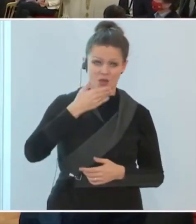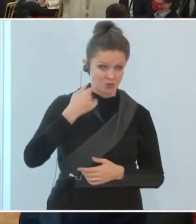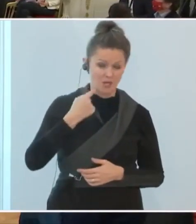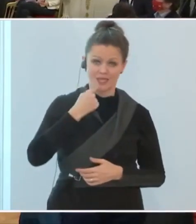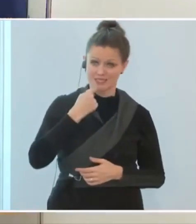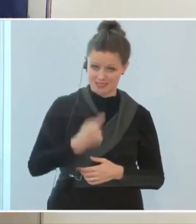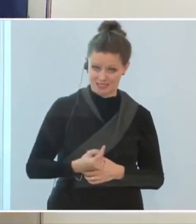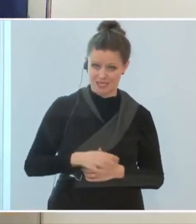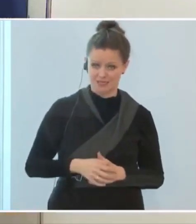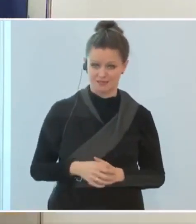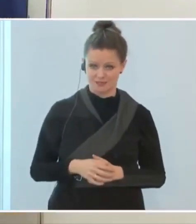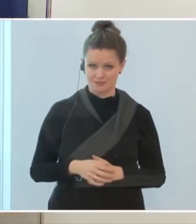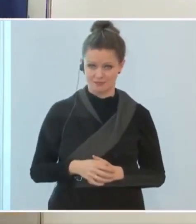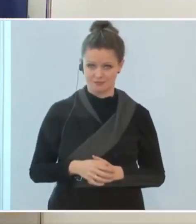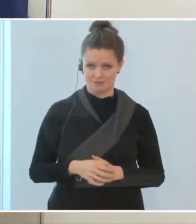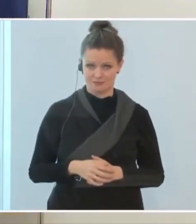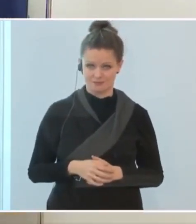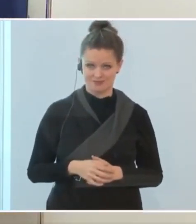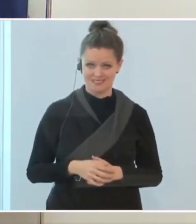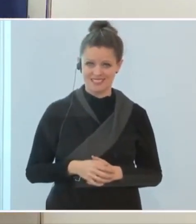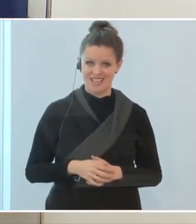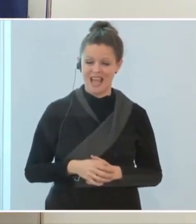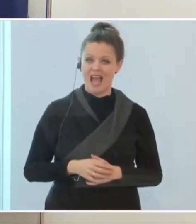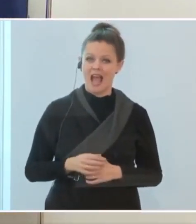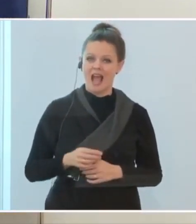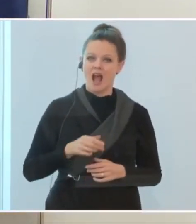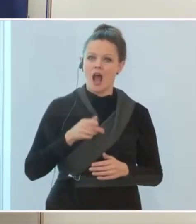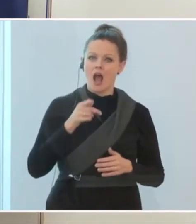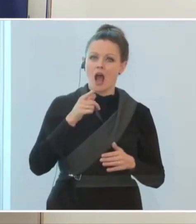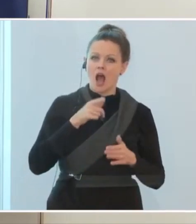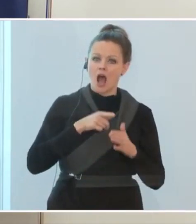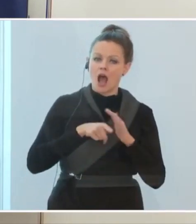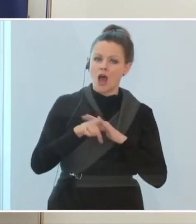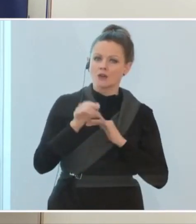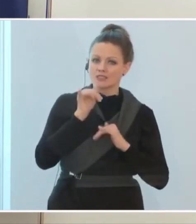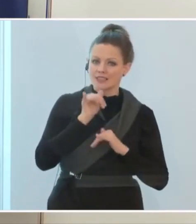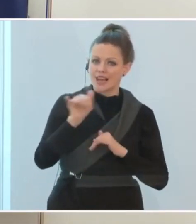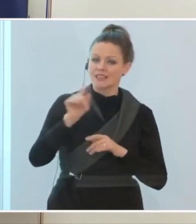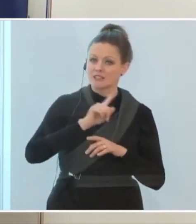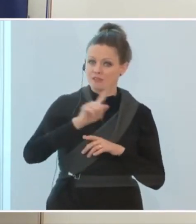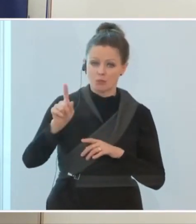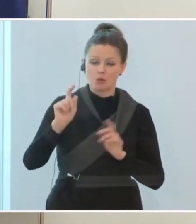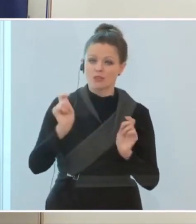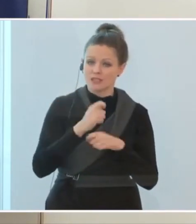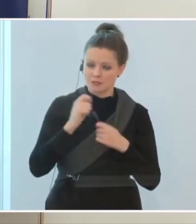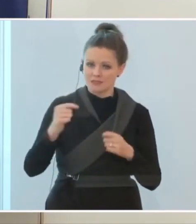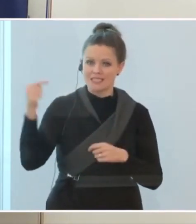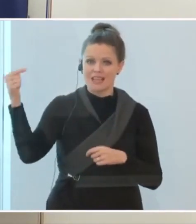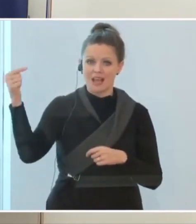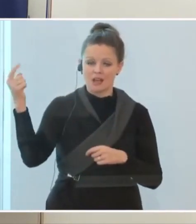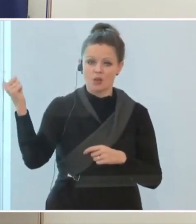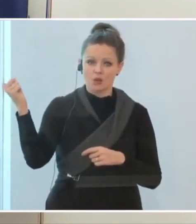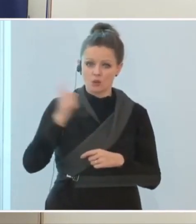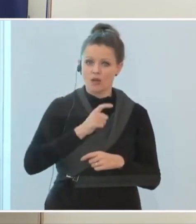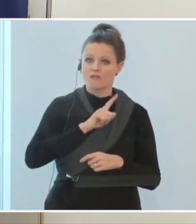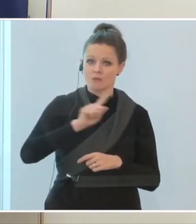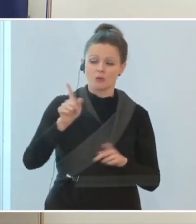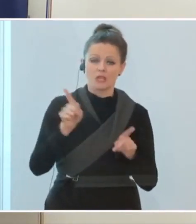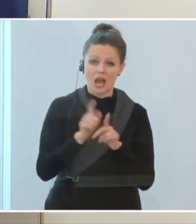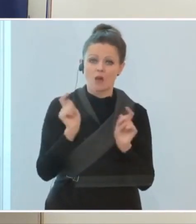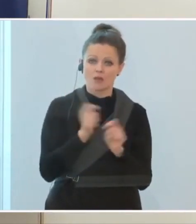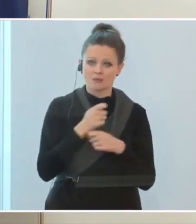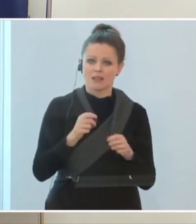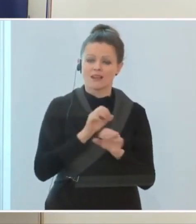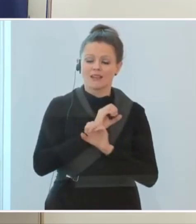haben. Es besteht weder ein Einreise- noch ein Ausreiseverbot, sondern es gibt klare Regeln, unter welchen